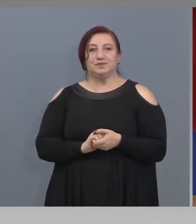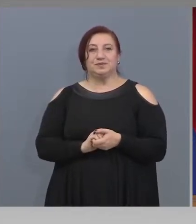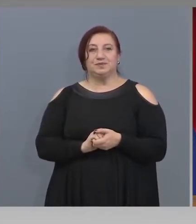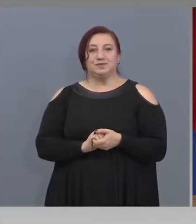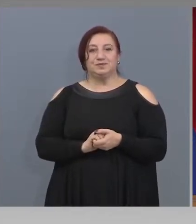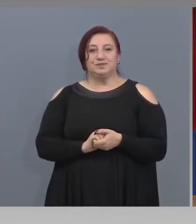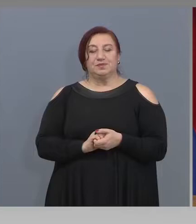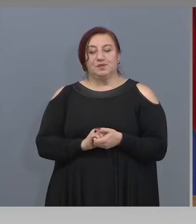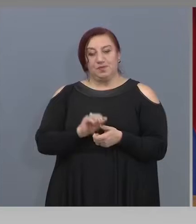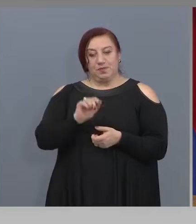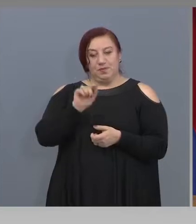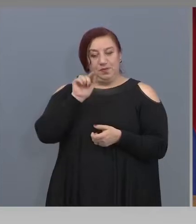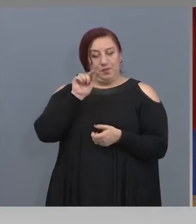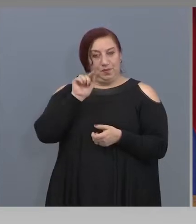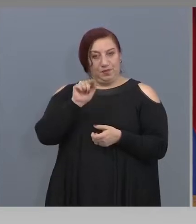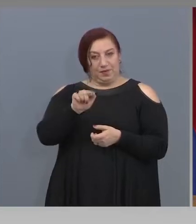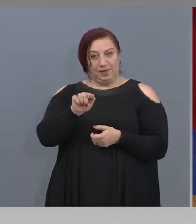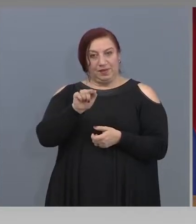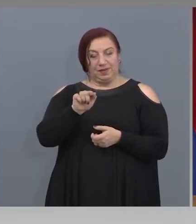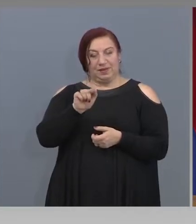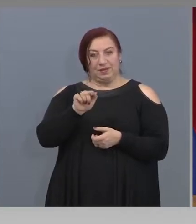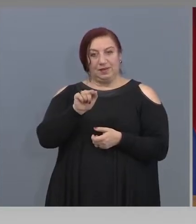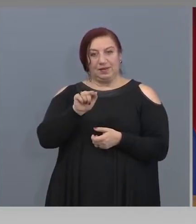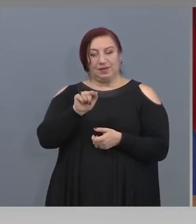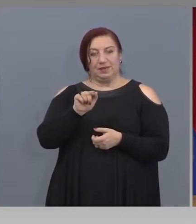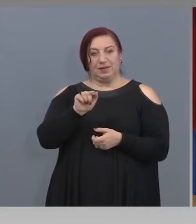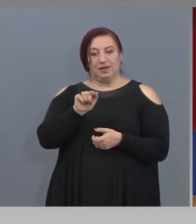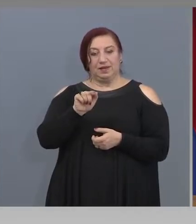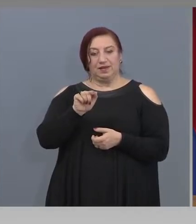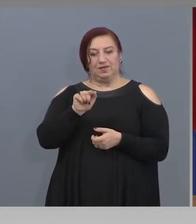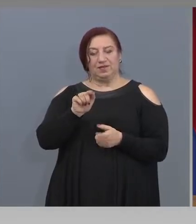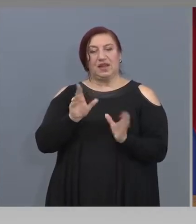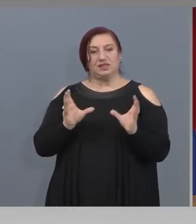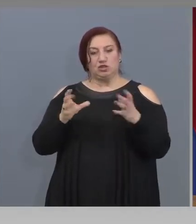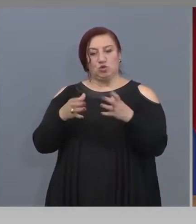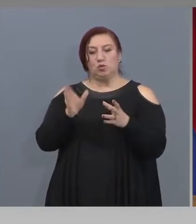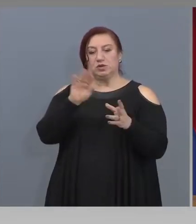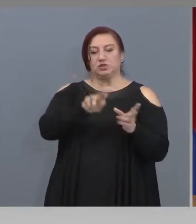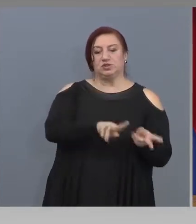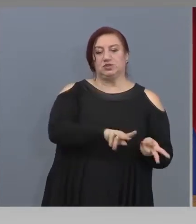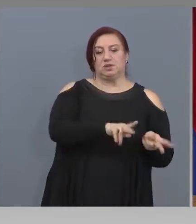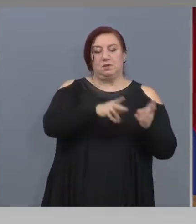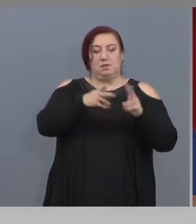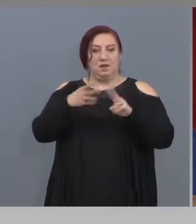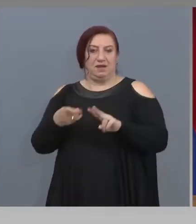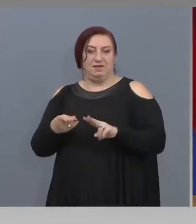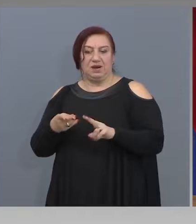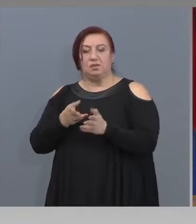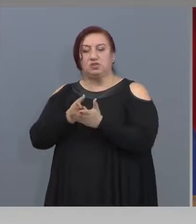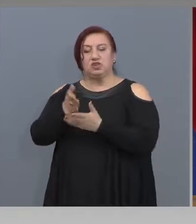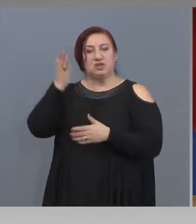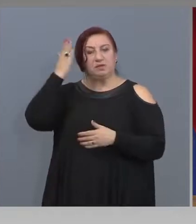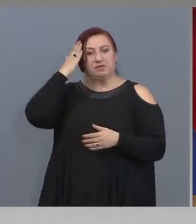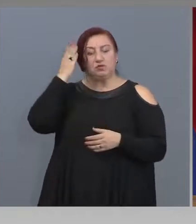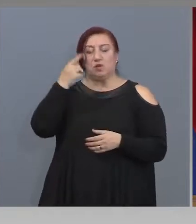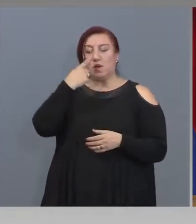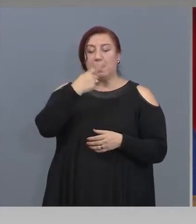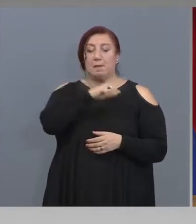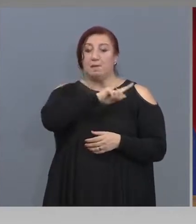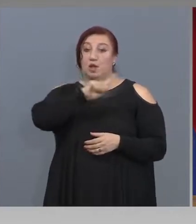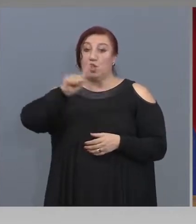Там ще прехвърлим чрез правителството милиони и половина